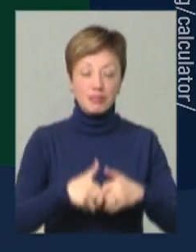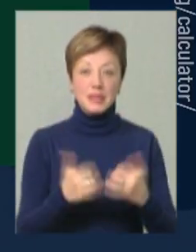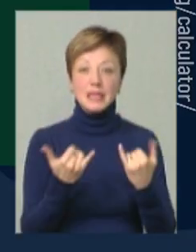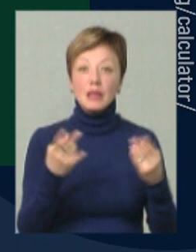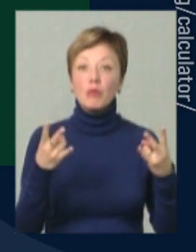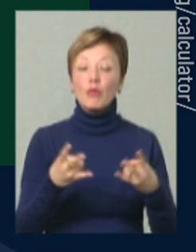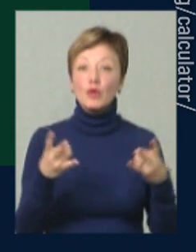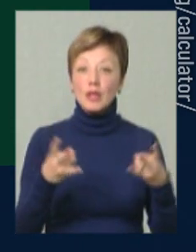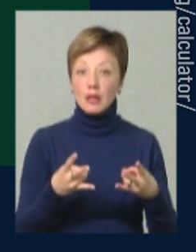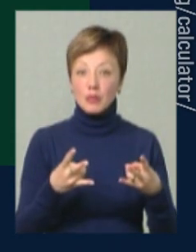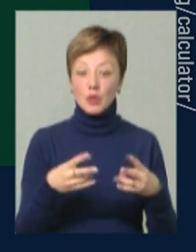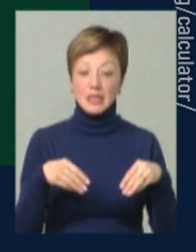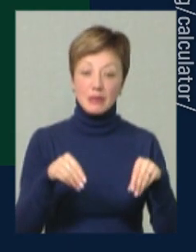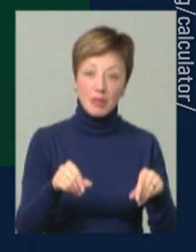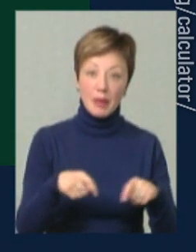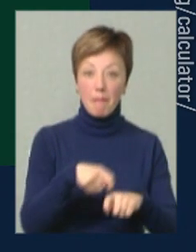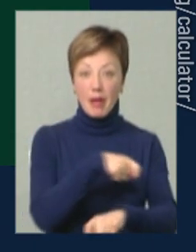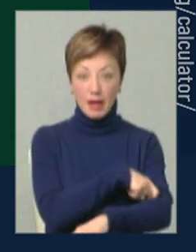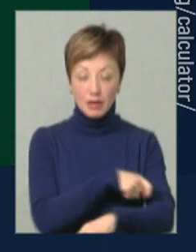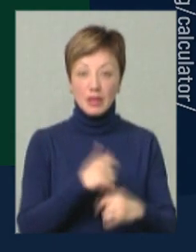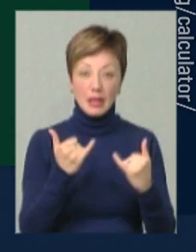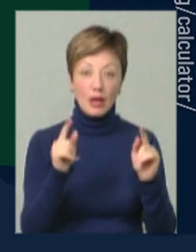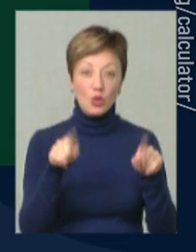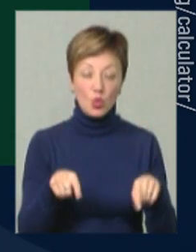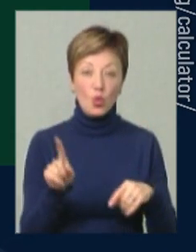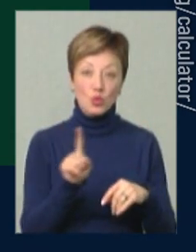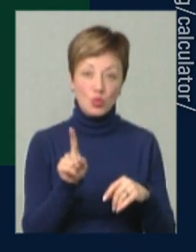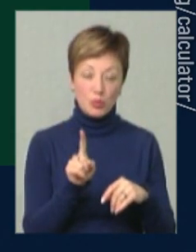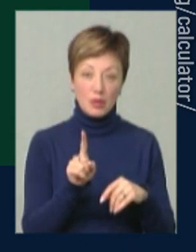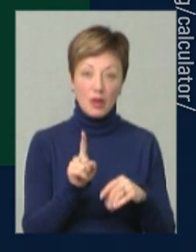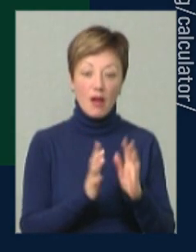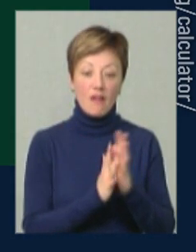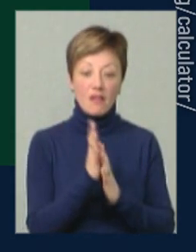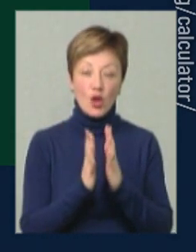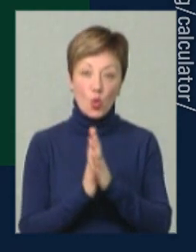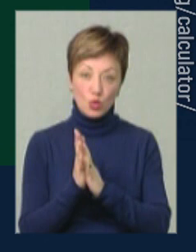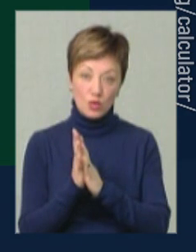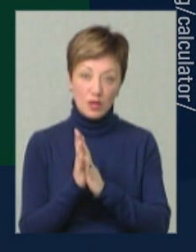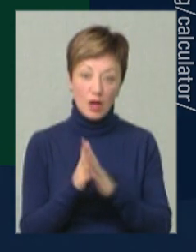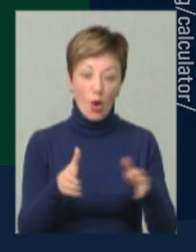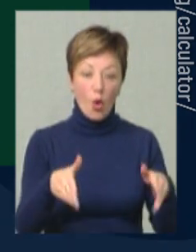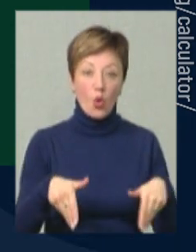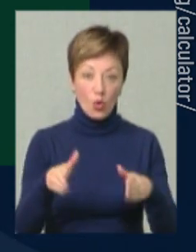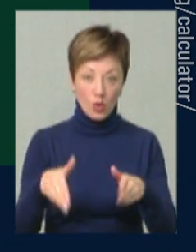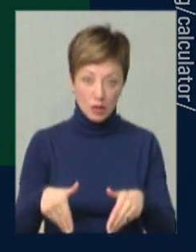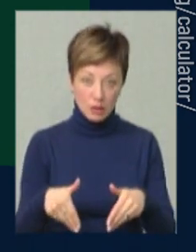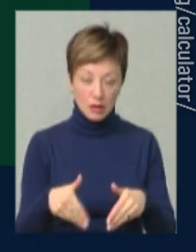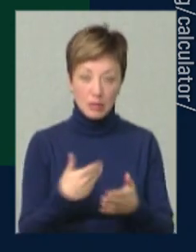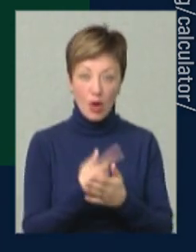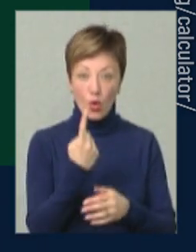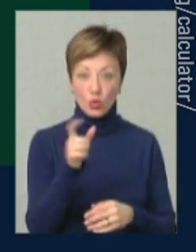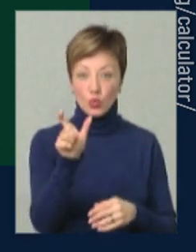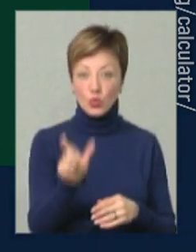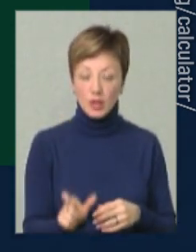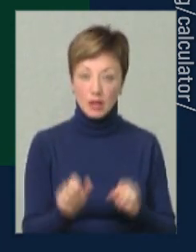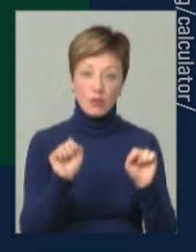скільки потрібно землі квадратних метрів для того, щоб вирощувати городину. Ну, там на одну